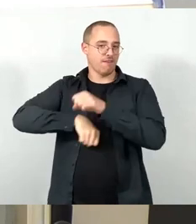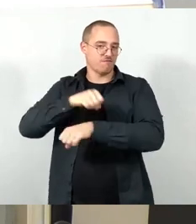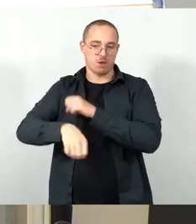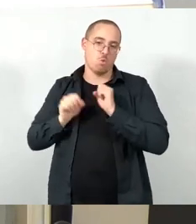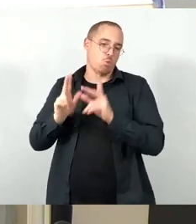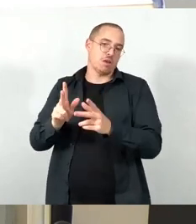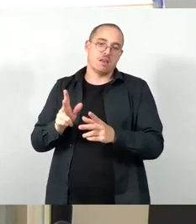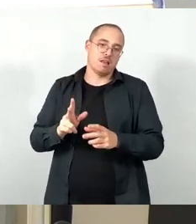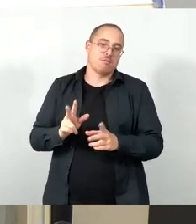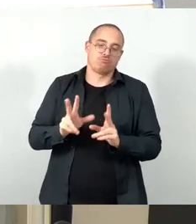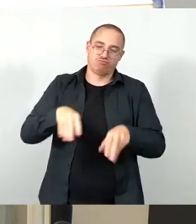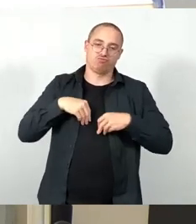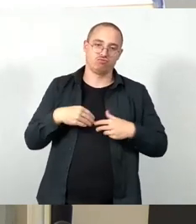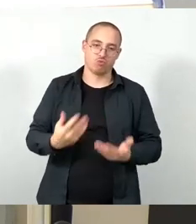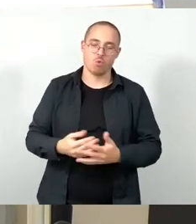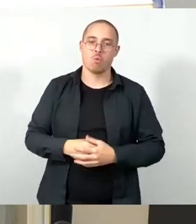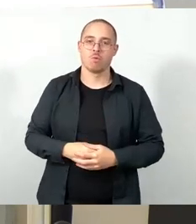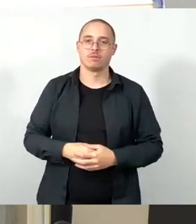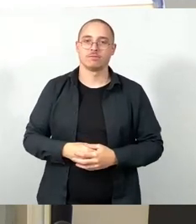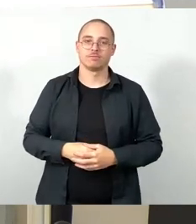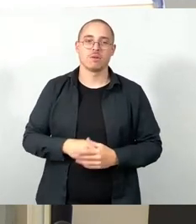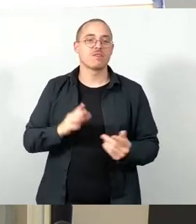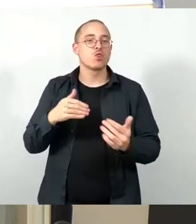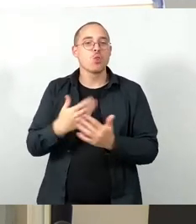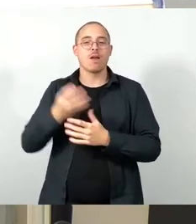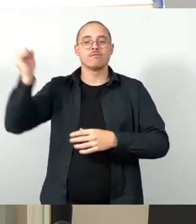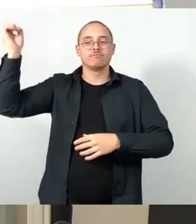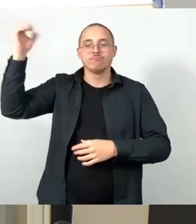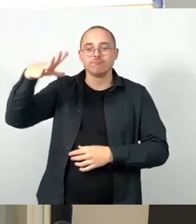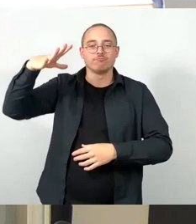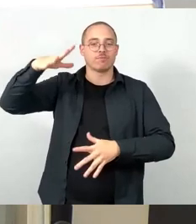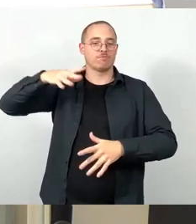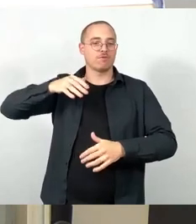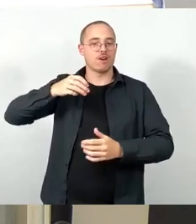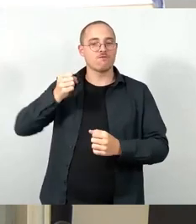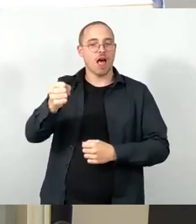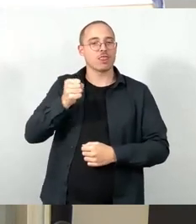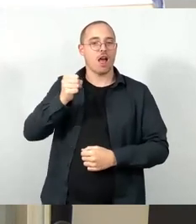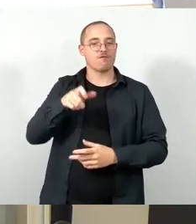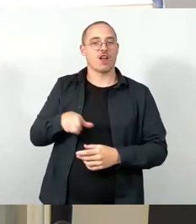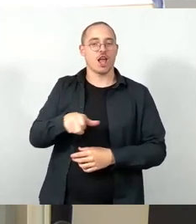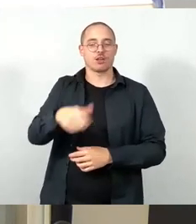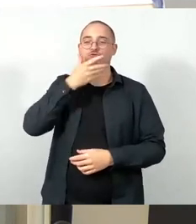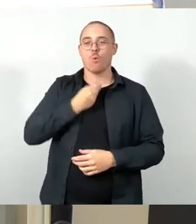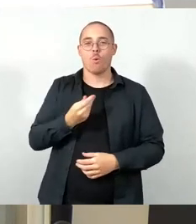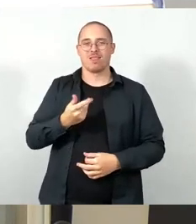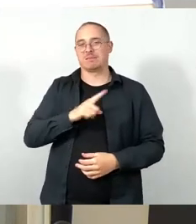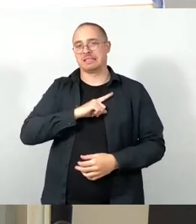und für eine neue Illumination des Elberad- und Wanderweges zu sorgen, auch wenn es im Prinzip vielleicht